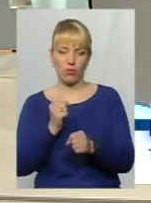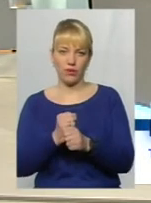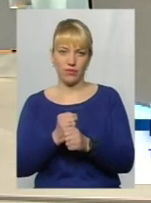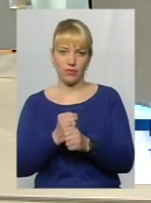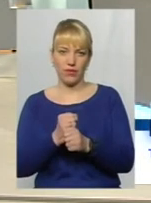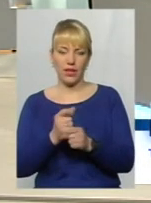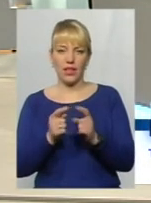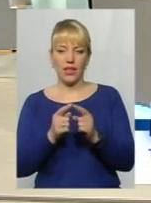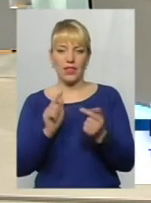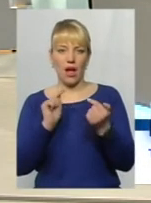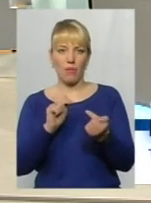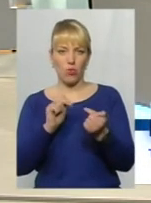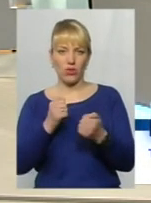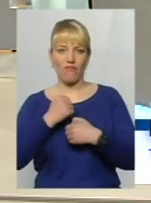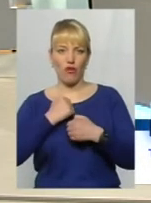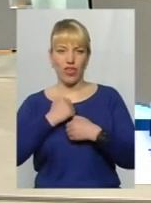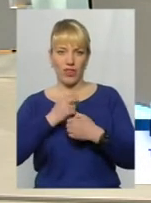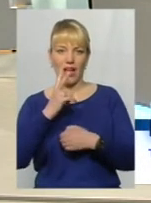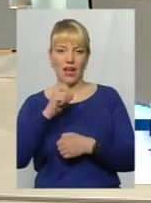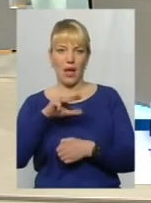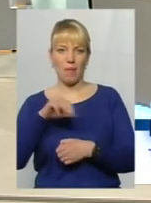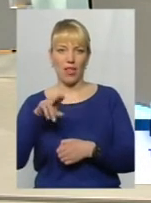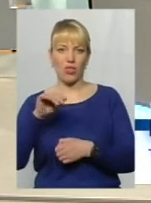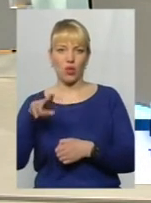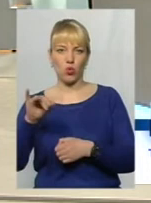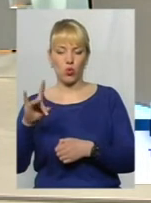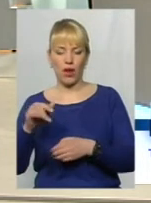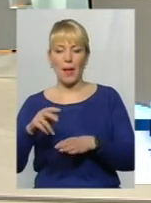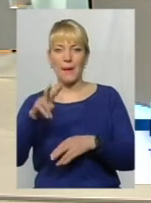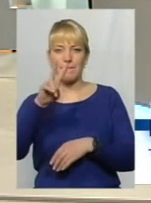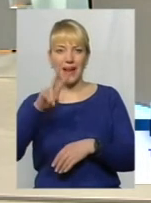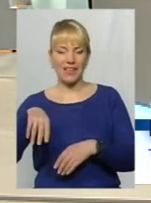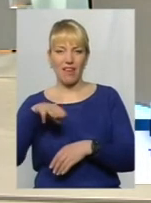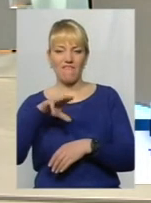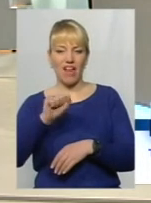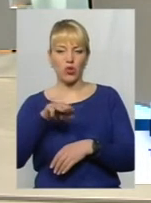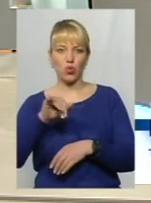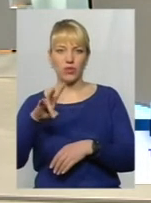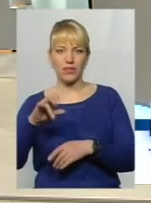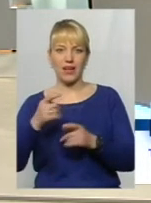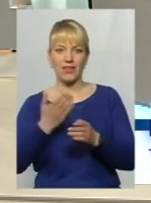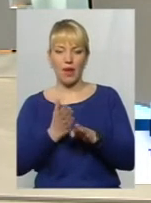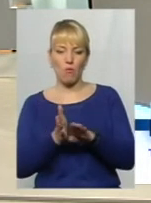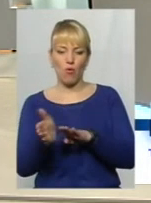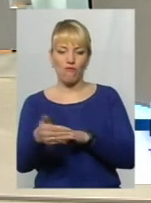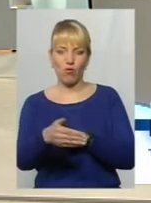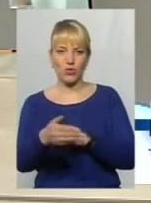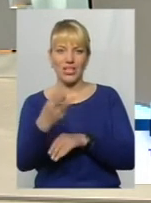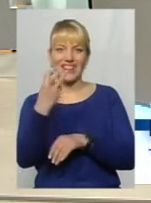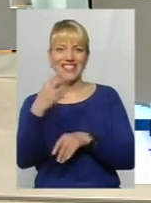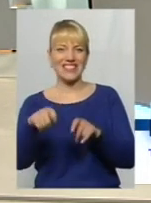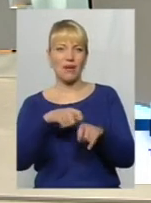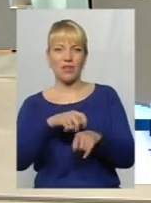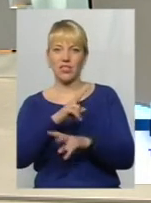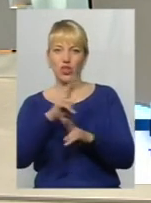Напроти воєнної комендатури, паралельно в Атутіна, прогулочок. І 300 метрів ніхто не